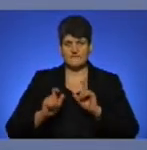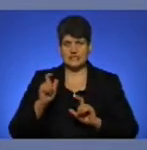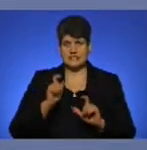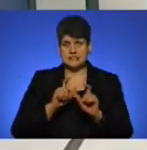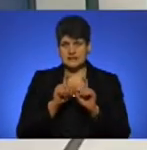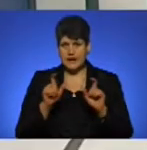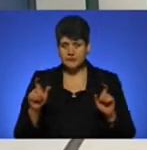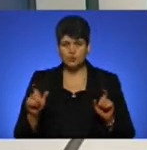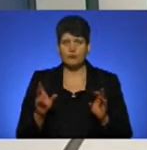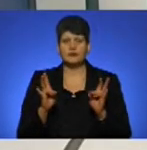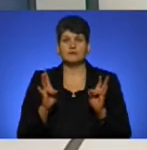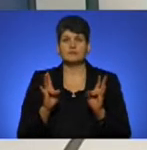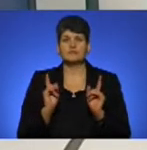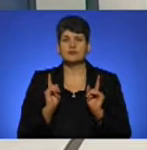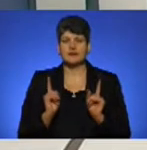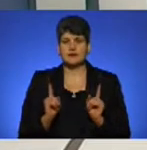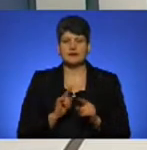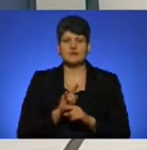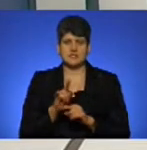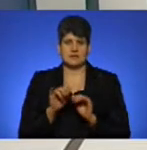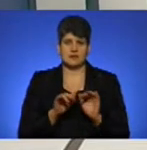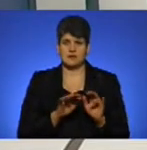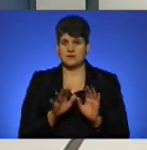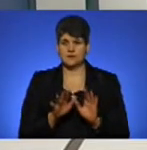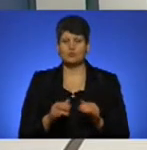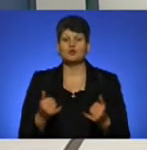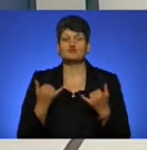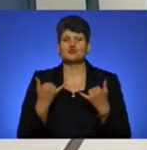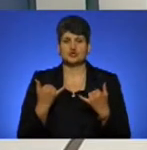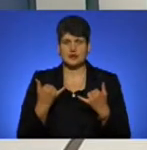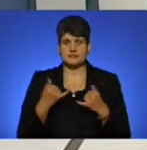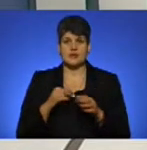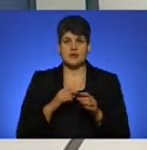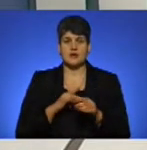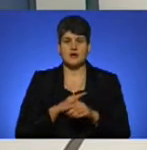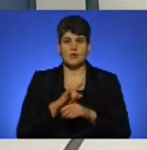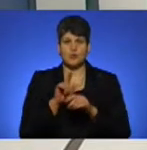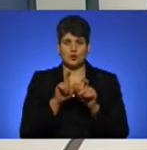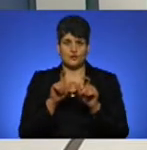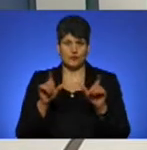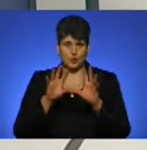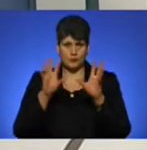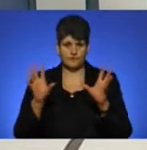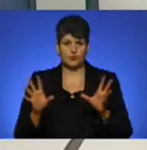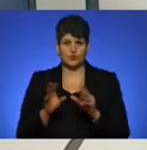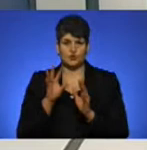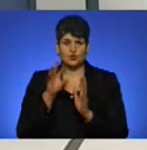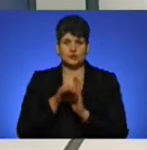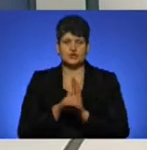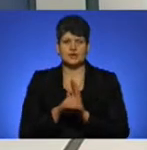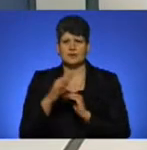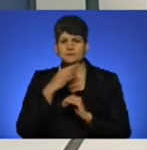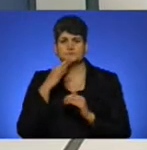Виключно на авіаційні діяльності. Тому що сучасний аеропортовий комплекс включає в себе ряд інших